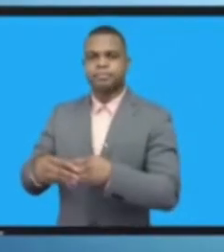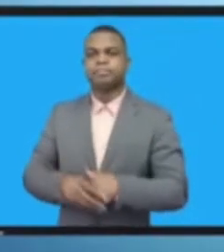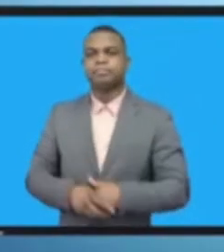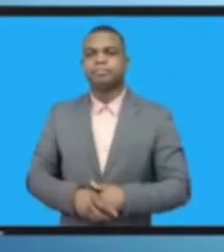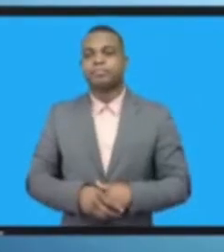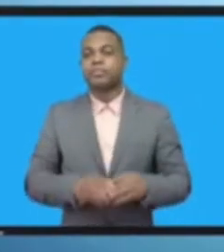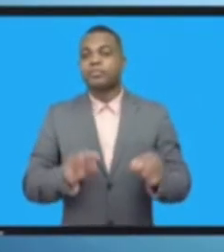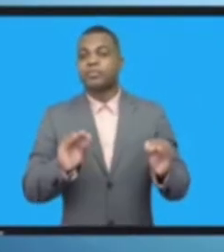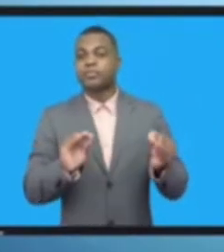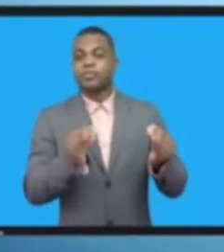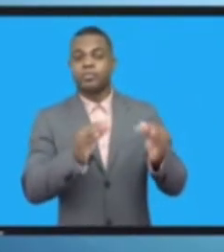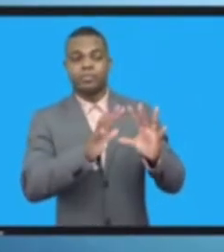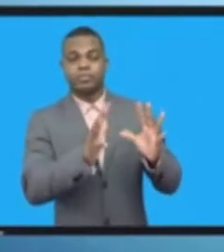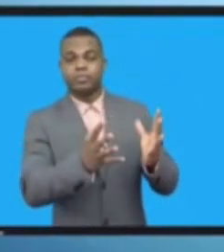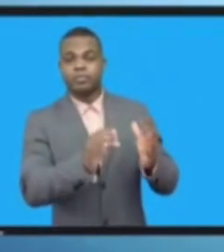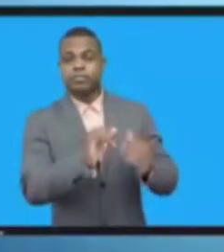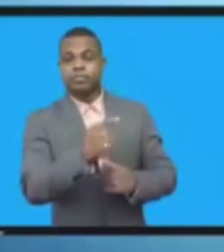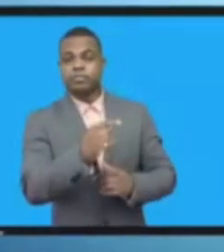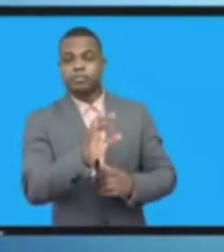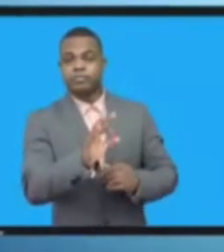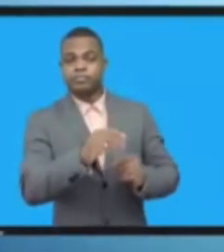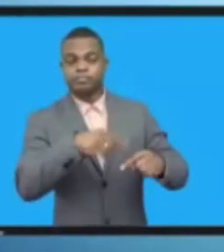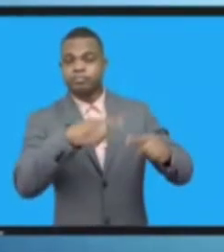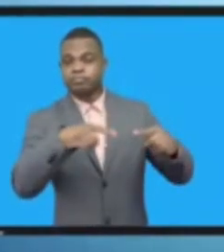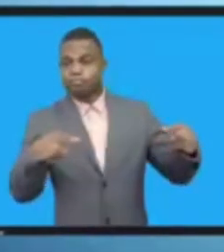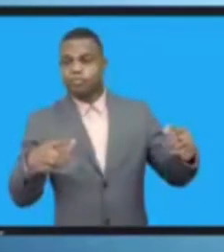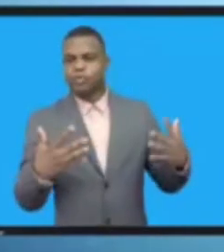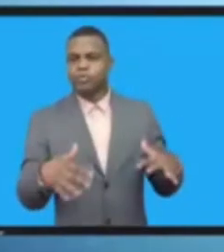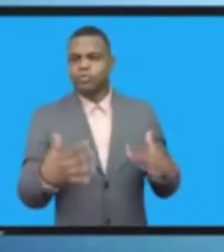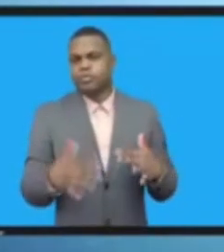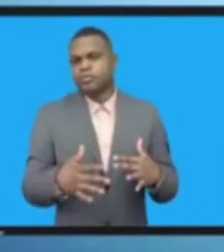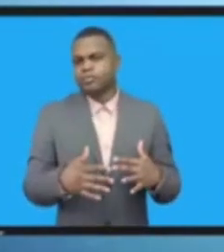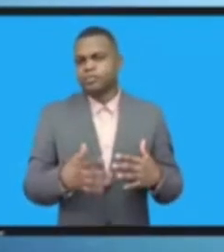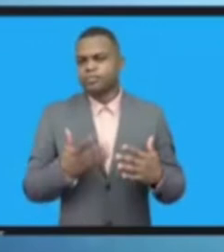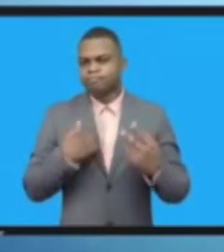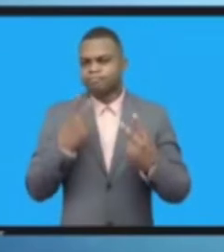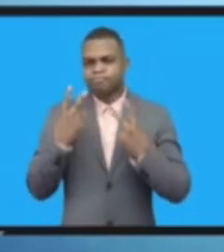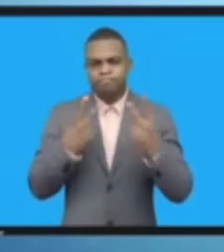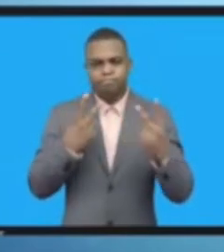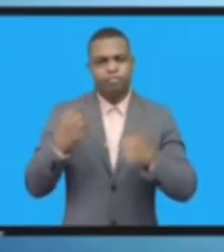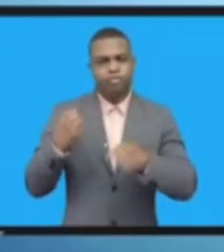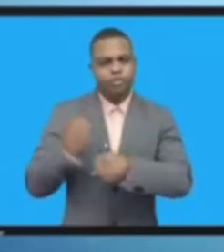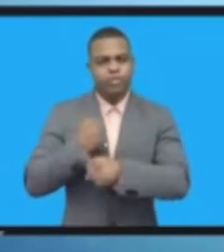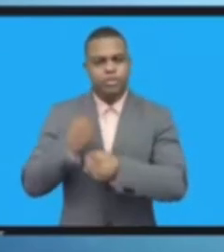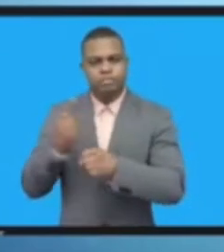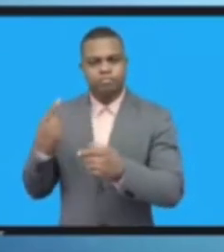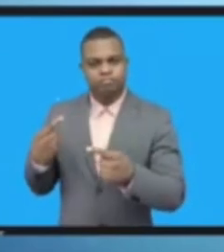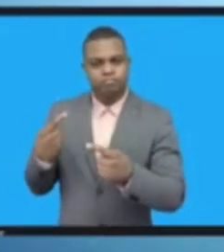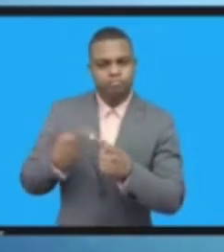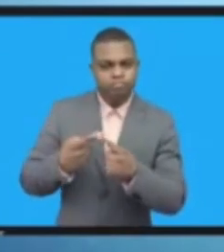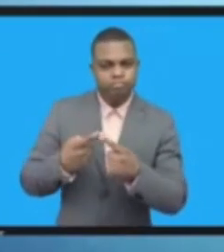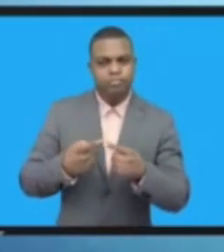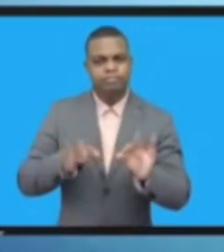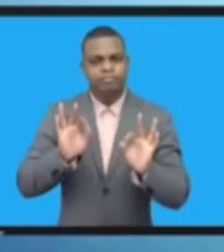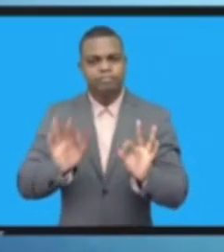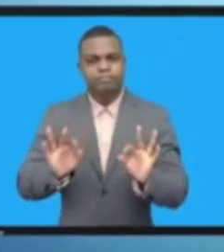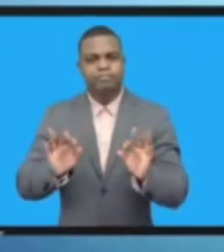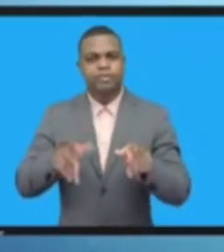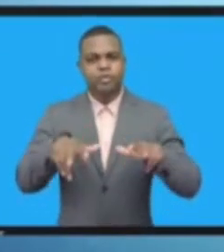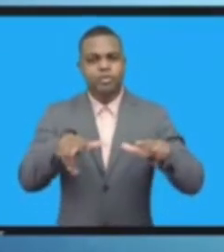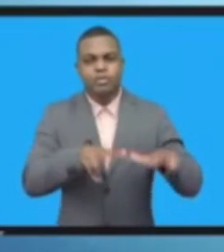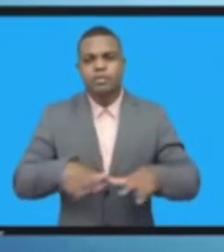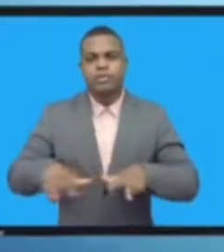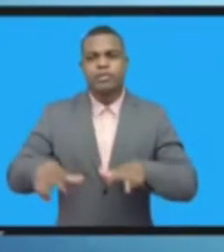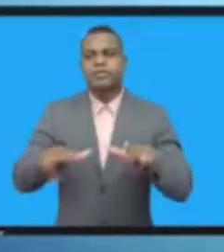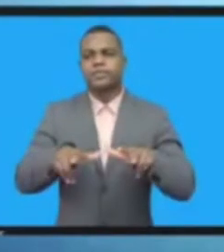في إفريقيا في منطقة آسيا ومرحيط الهاد وأمريكا اللاتينية والكريبي وفي أوروبا إن اجتماعات هذا العام